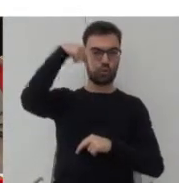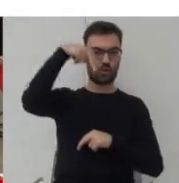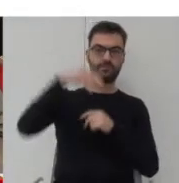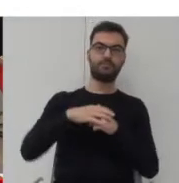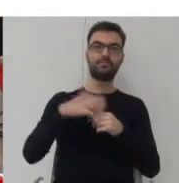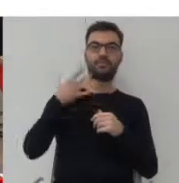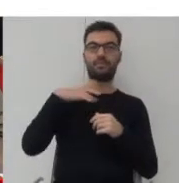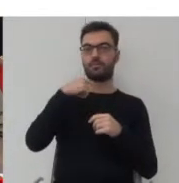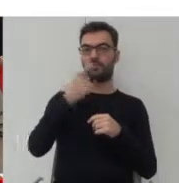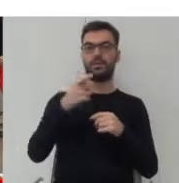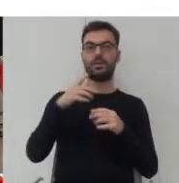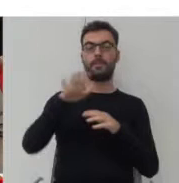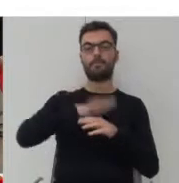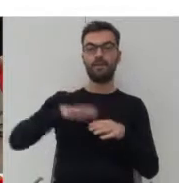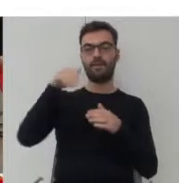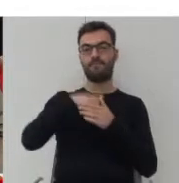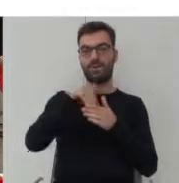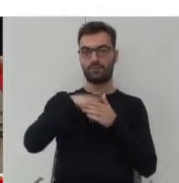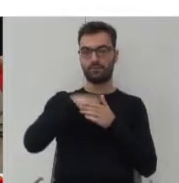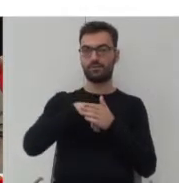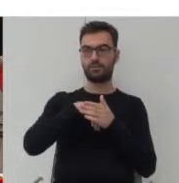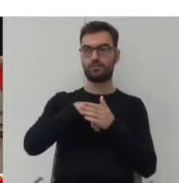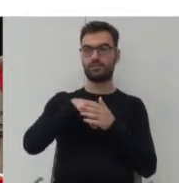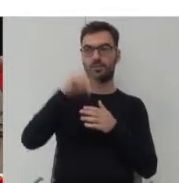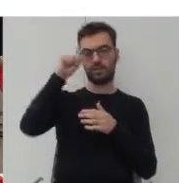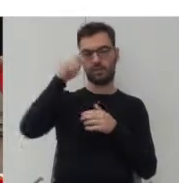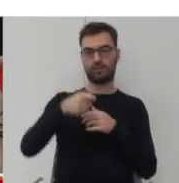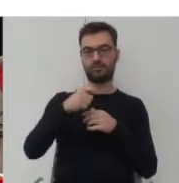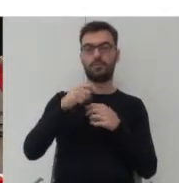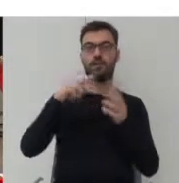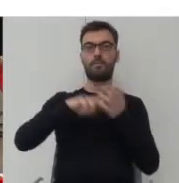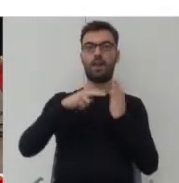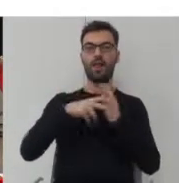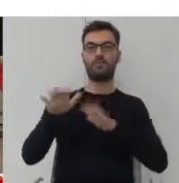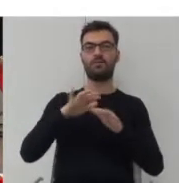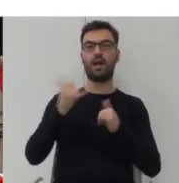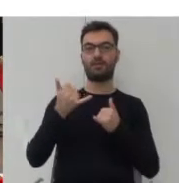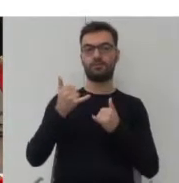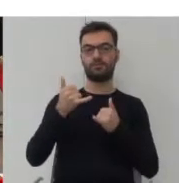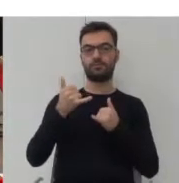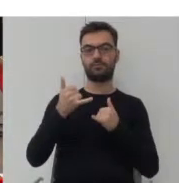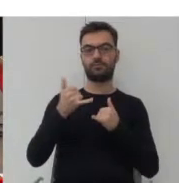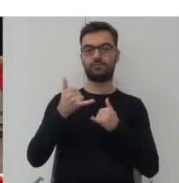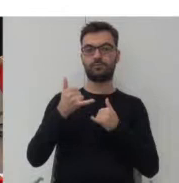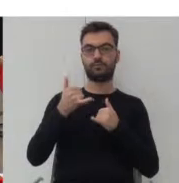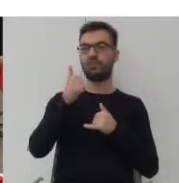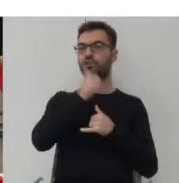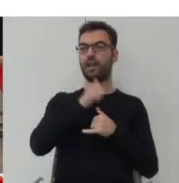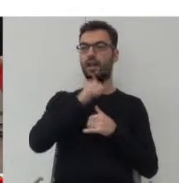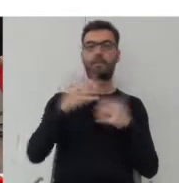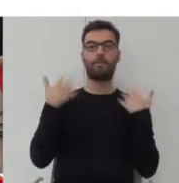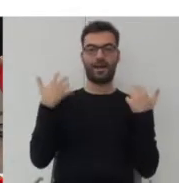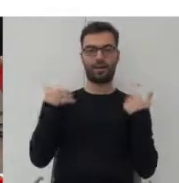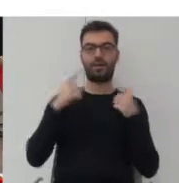że przestrzeń wewnętrzna określona jest przez plan miejscowy jako zieleń parkowa,